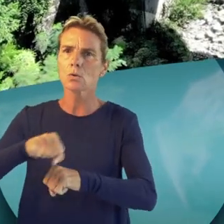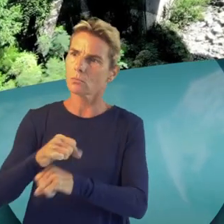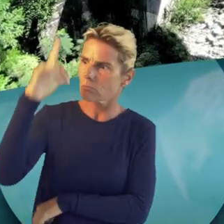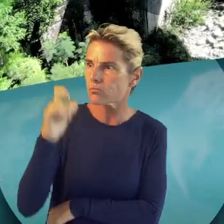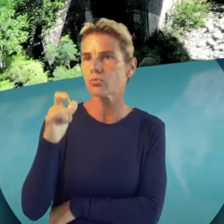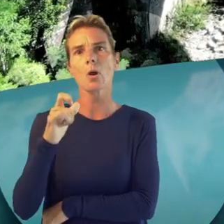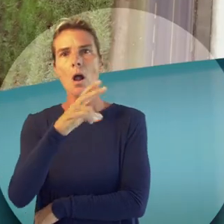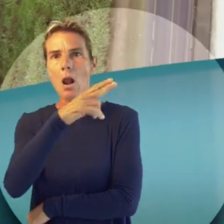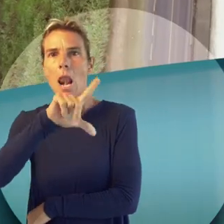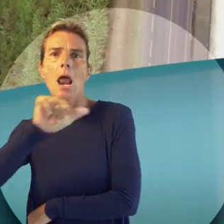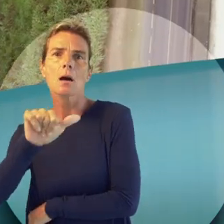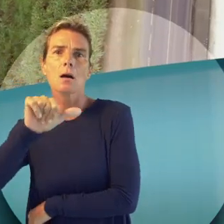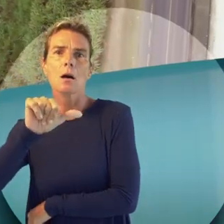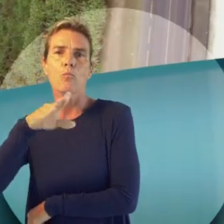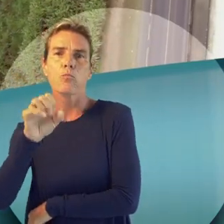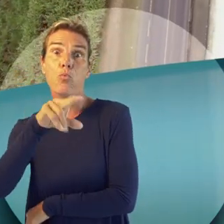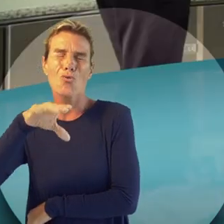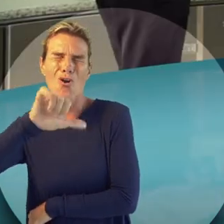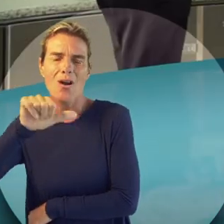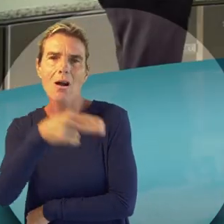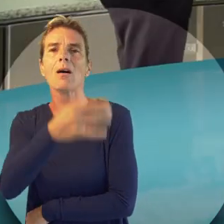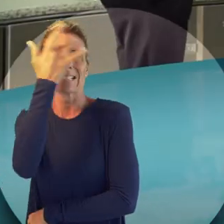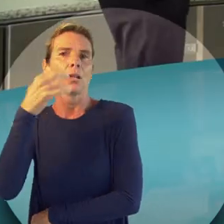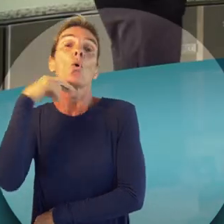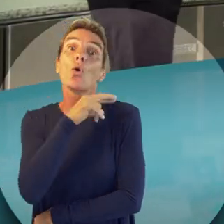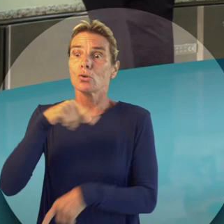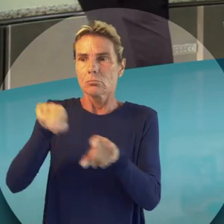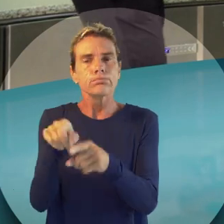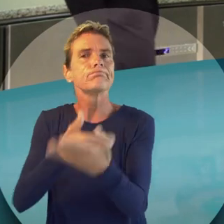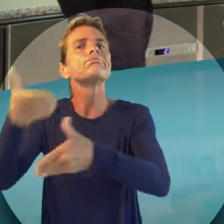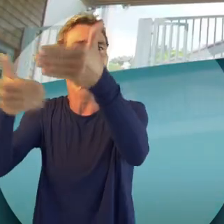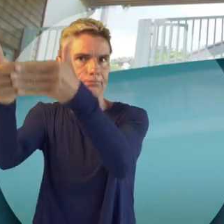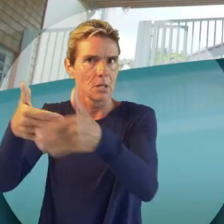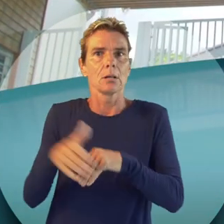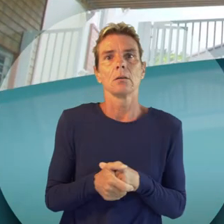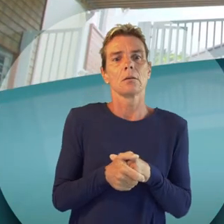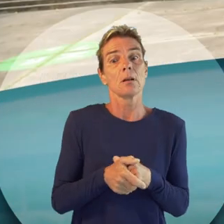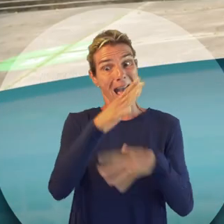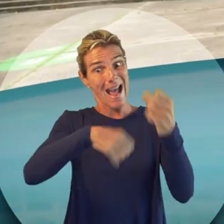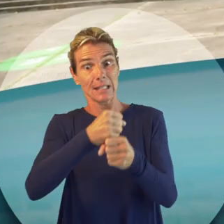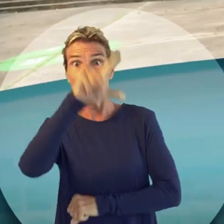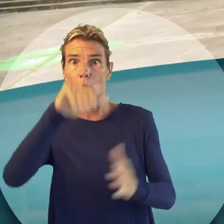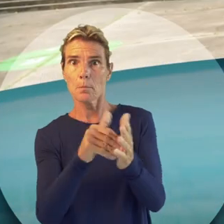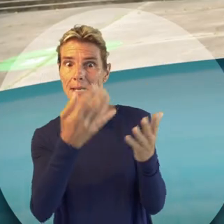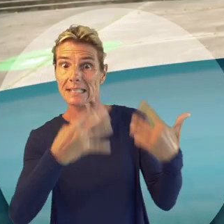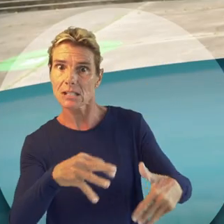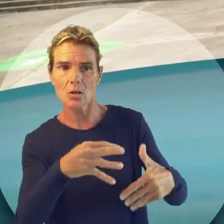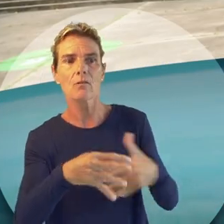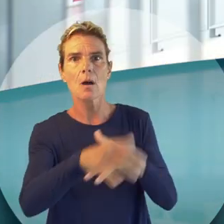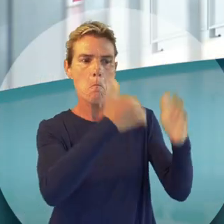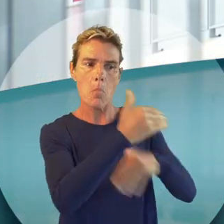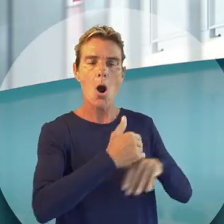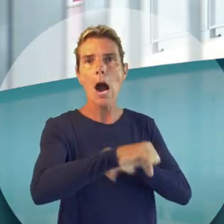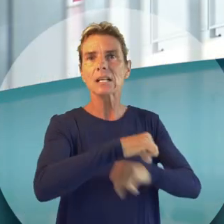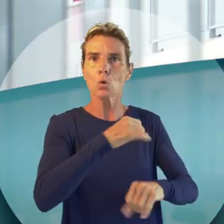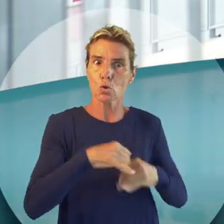Le démarrage des travaux de la déviation de la boucle en témoigne. 2019 sera aussi l'année de la formation professionnelle et de la mise en œuvre du